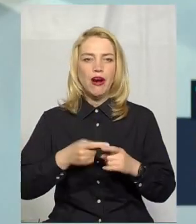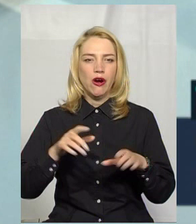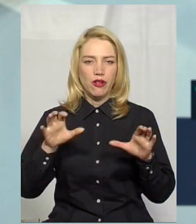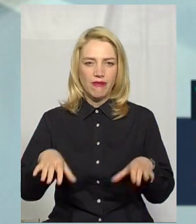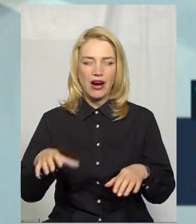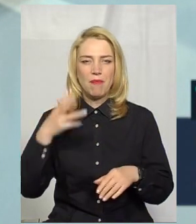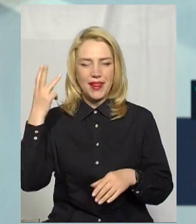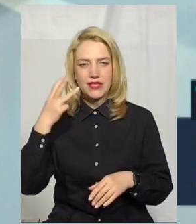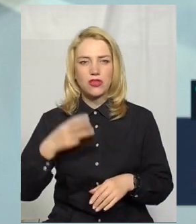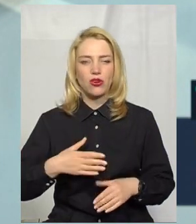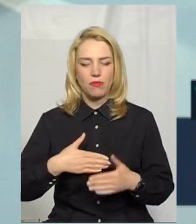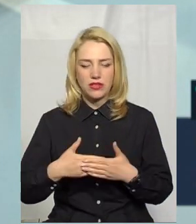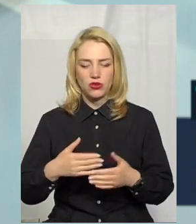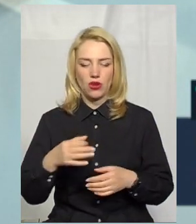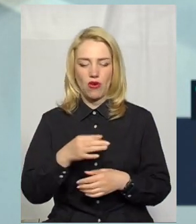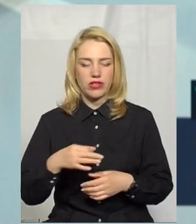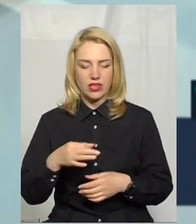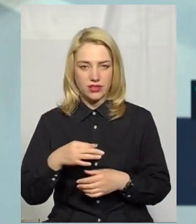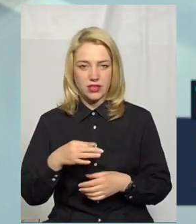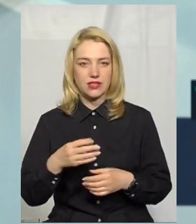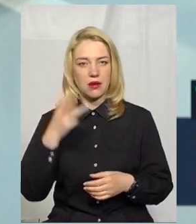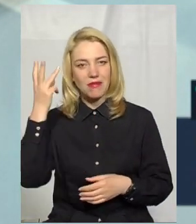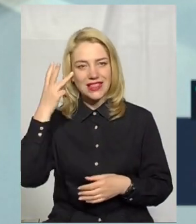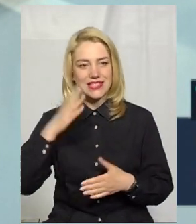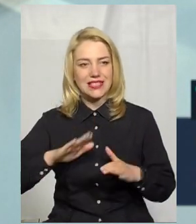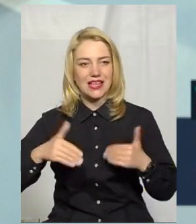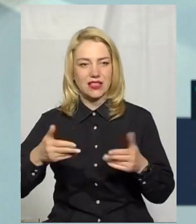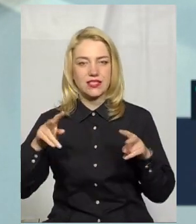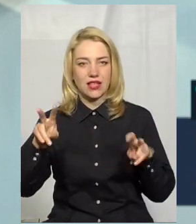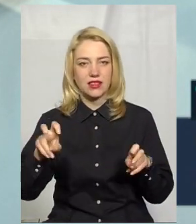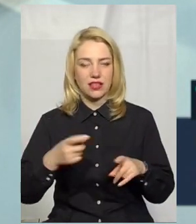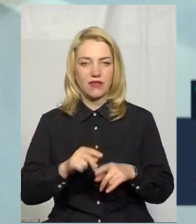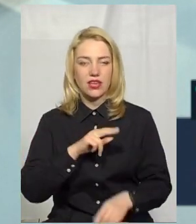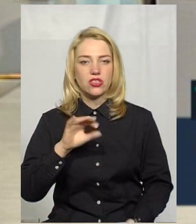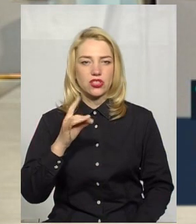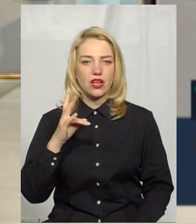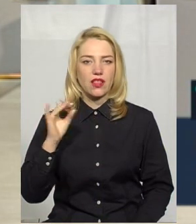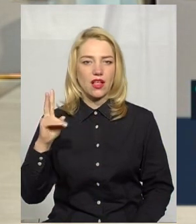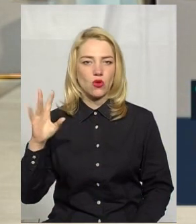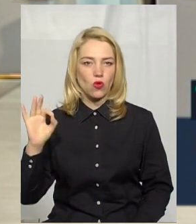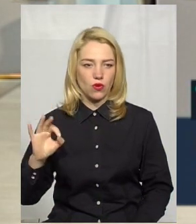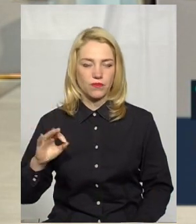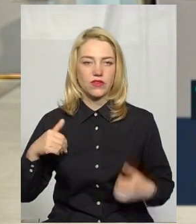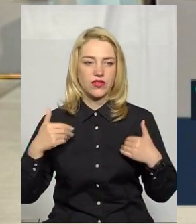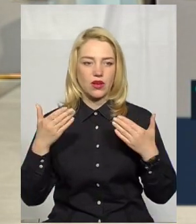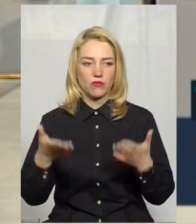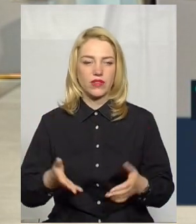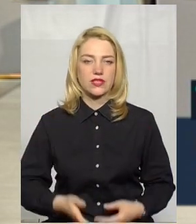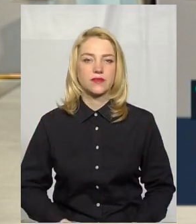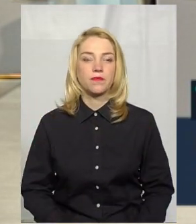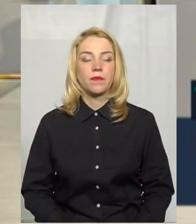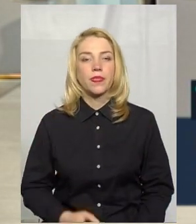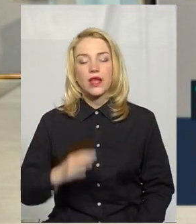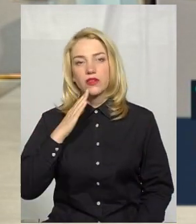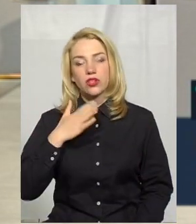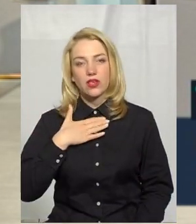голова громадської організації «Хмельницька ініціатива» Олег Черненко. Вітаю вас, пане Олеже. До